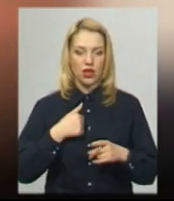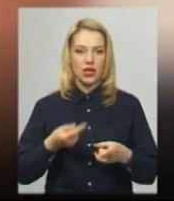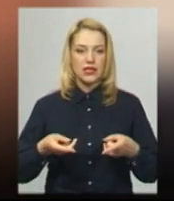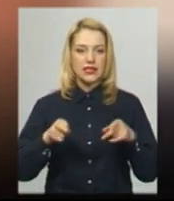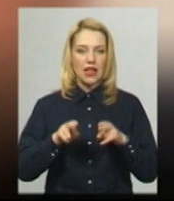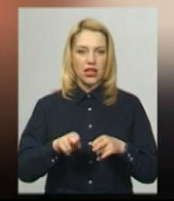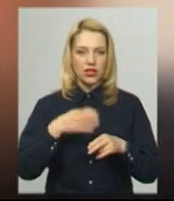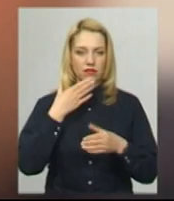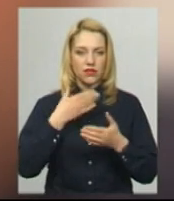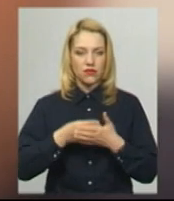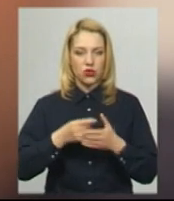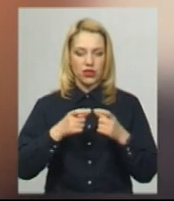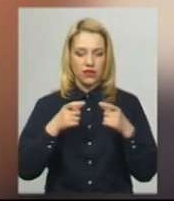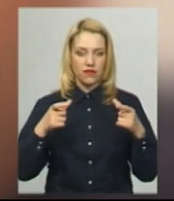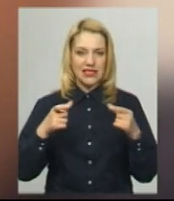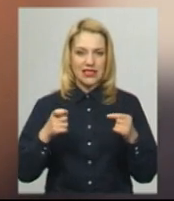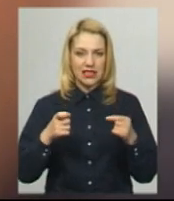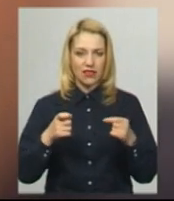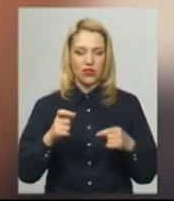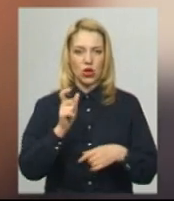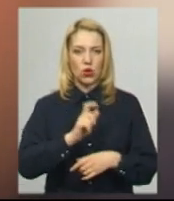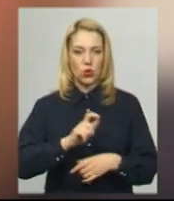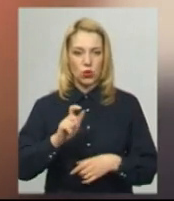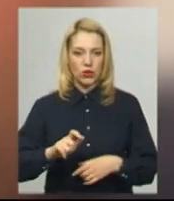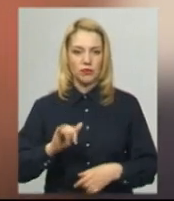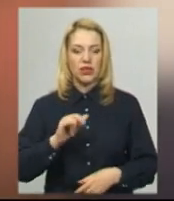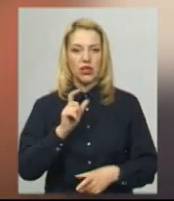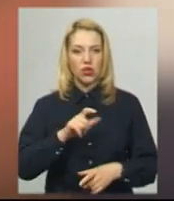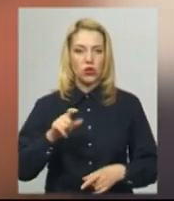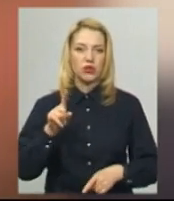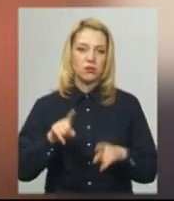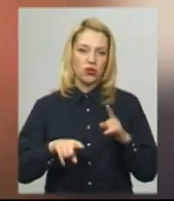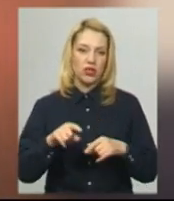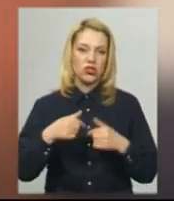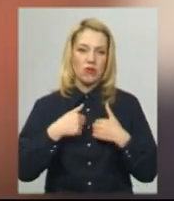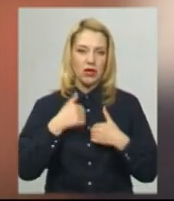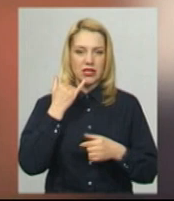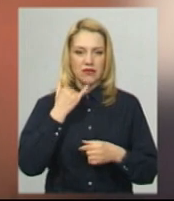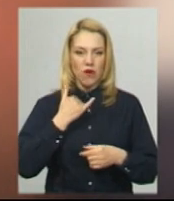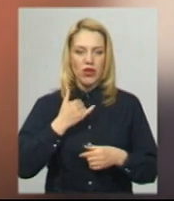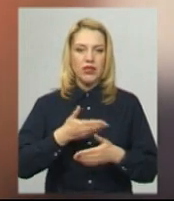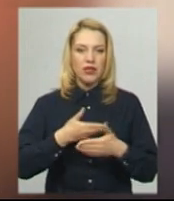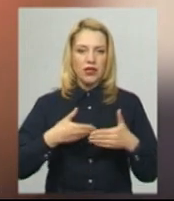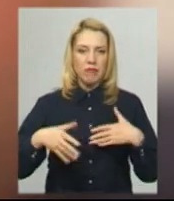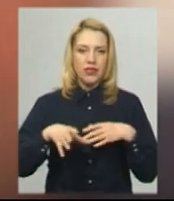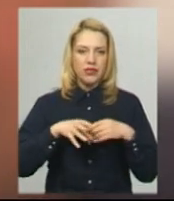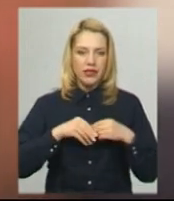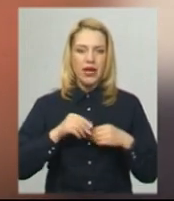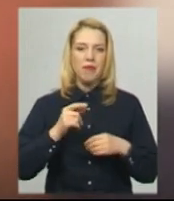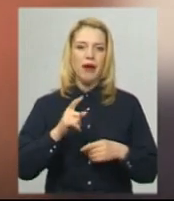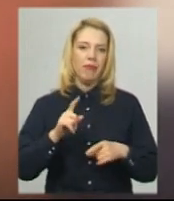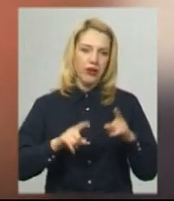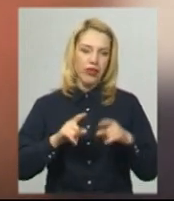візитівки людям. Люди періодично мені дзвонять, ми з ними періодично на